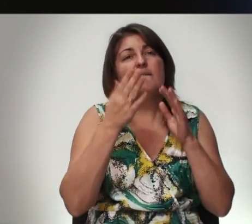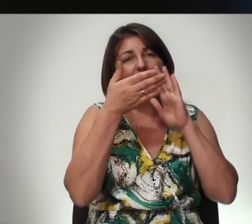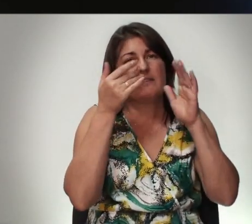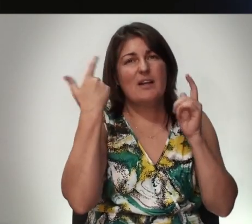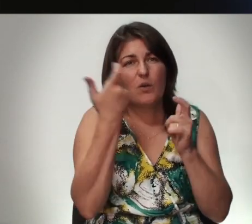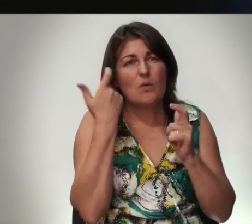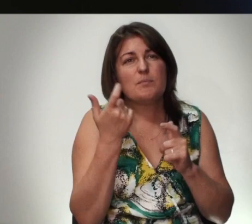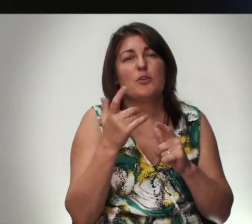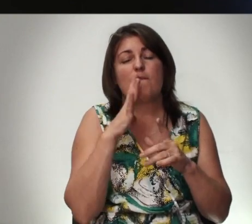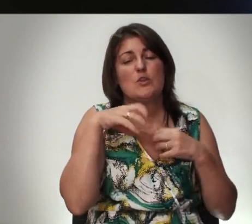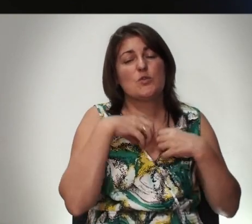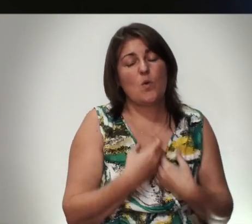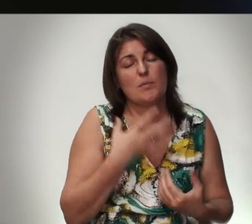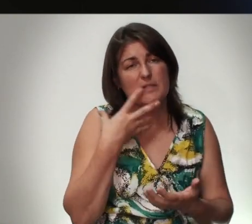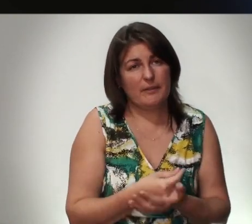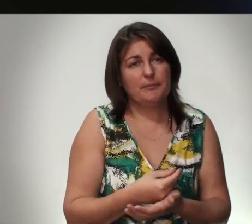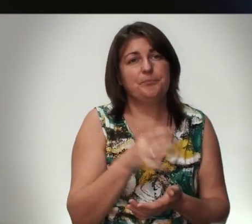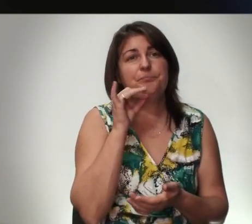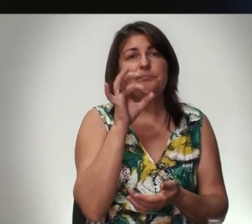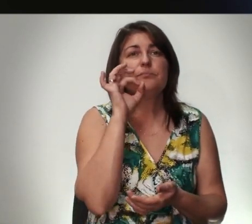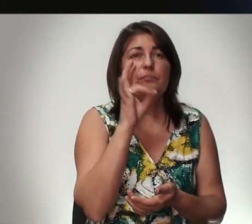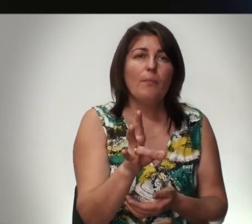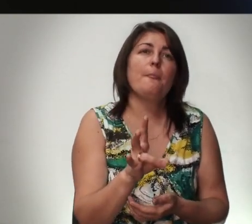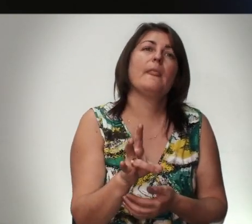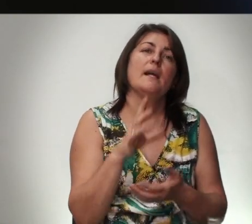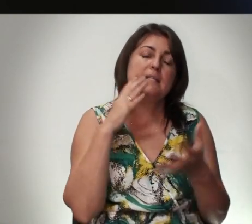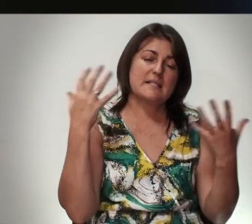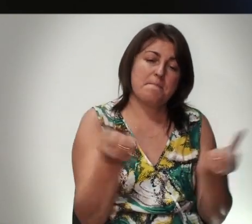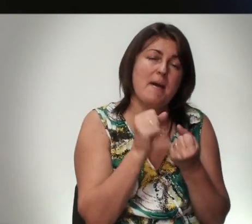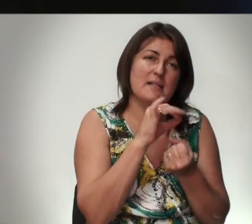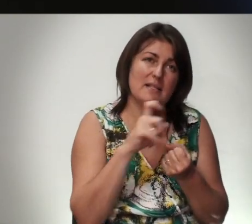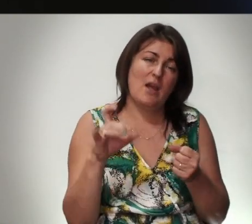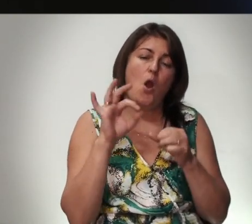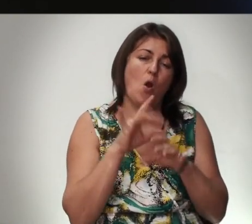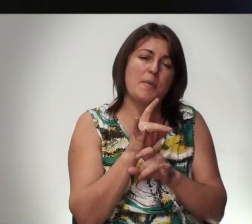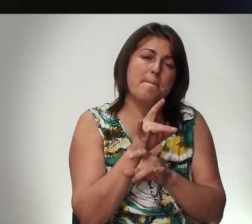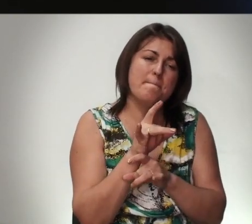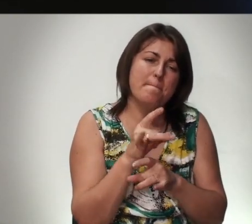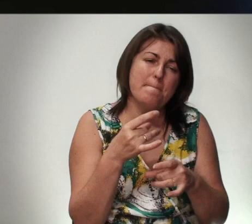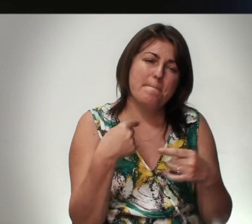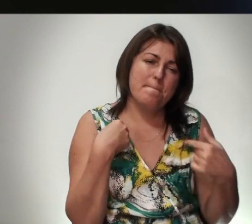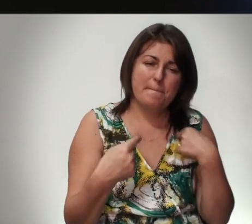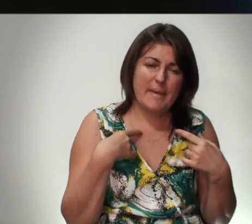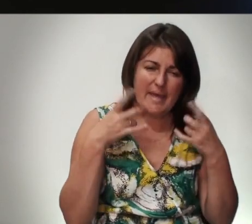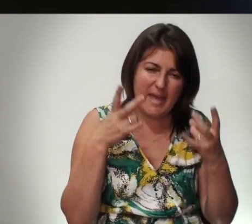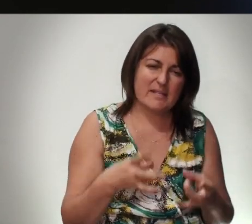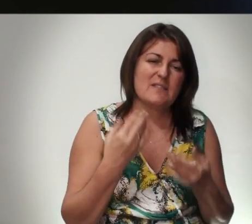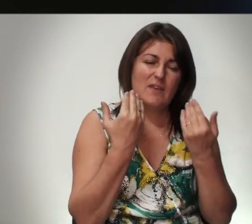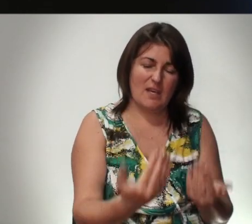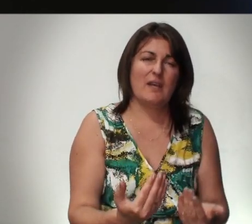Господу Скорбой своей И Он Спас их От бедствий Их